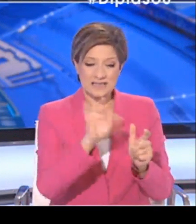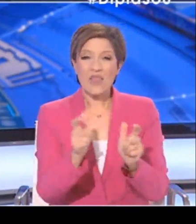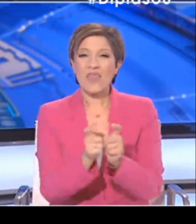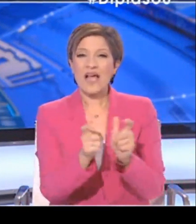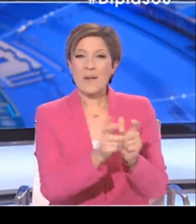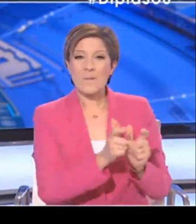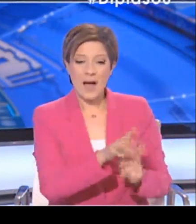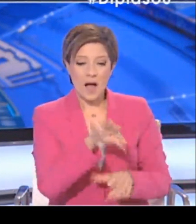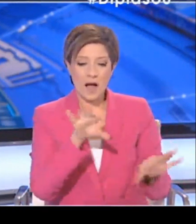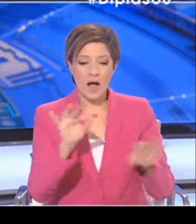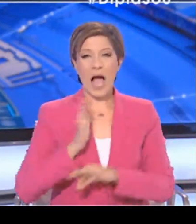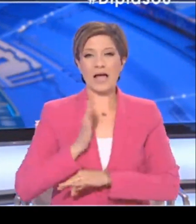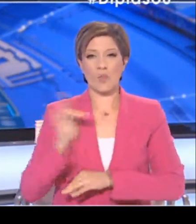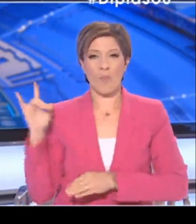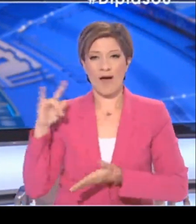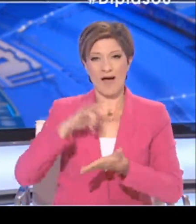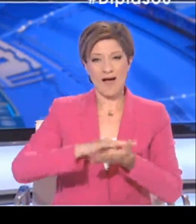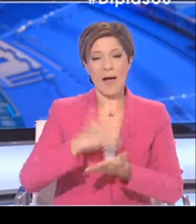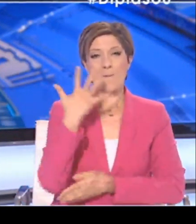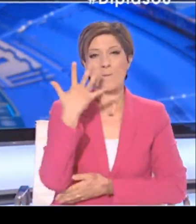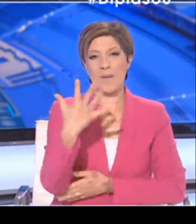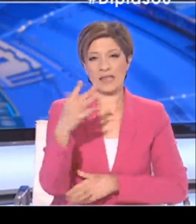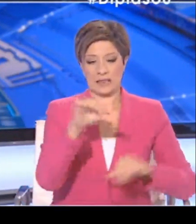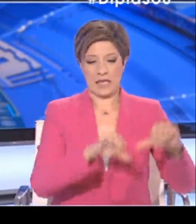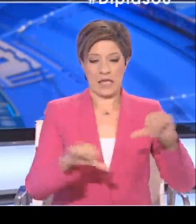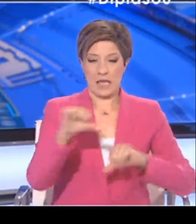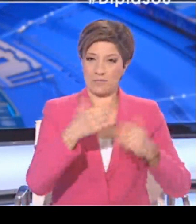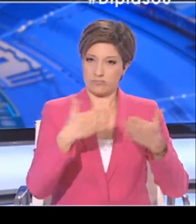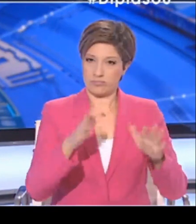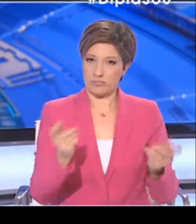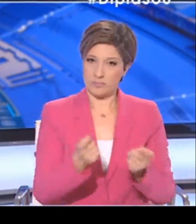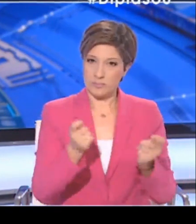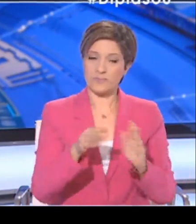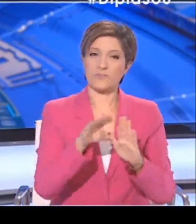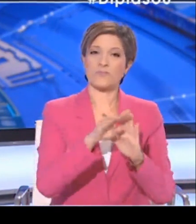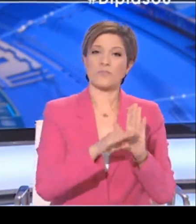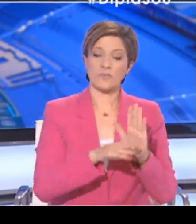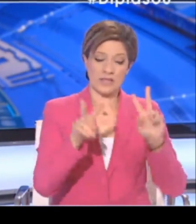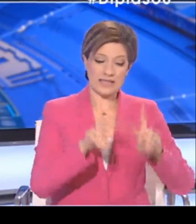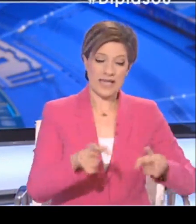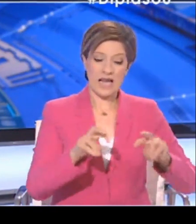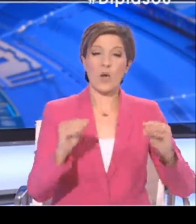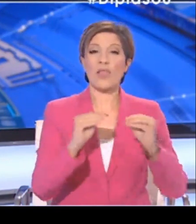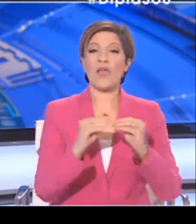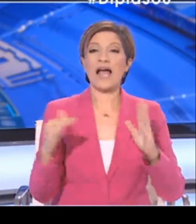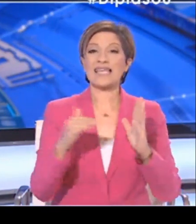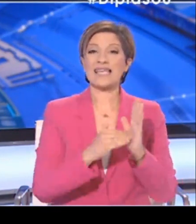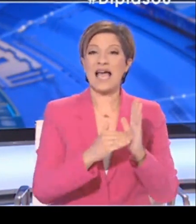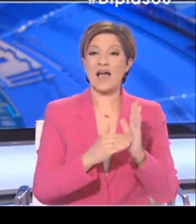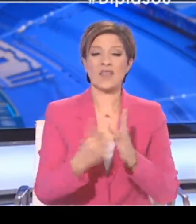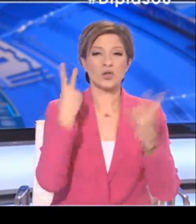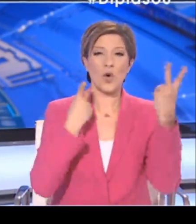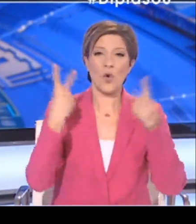υπαναπατρισσέντες, ολοκληρώθηκαν 5 εργαστηριακές διαγνώσεις. Από το πρόγραμμα ελέγχου 10.000 εργαζομένων σε